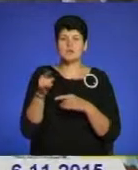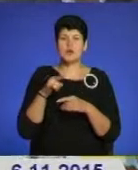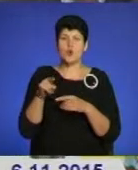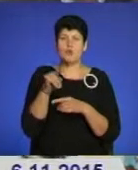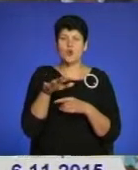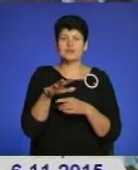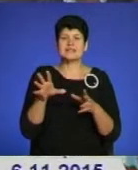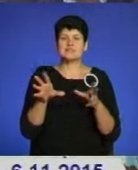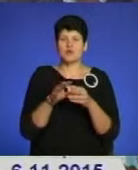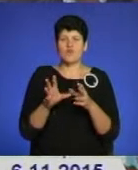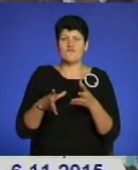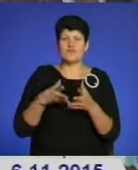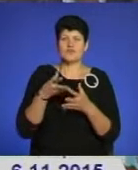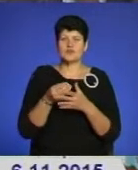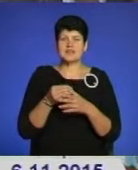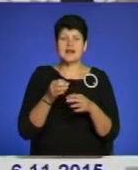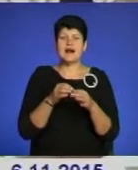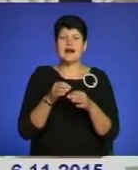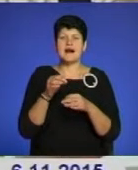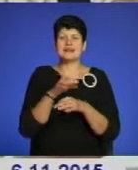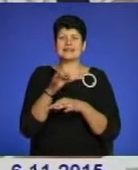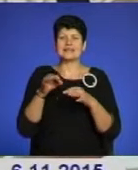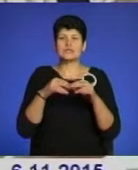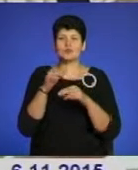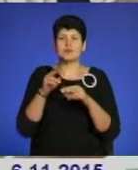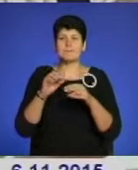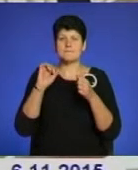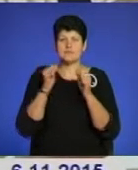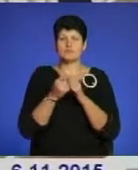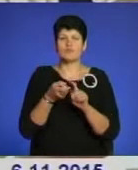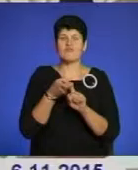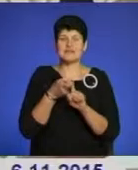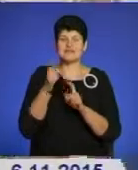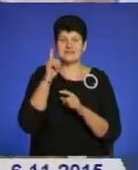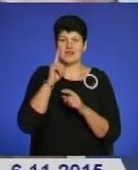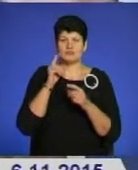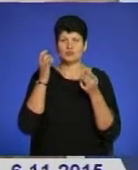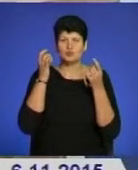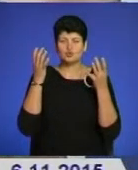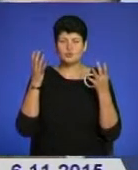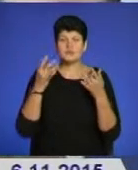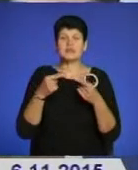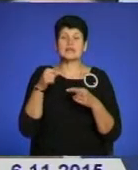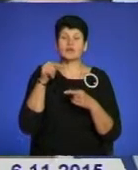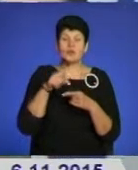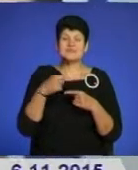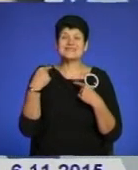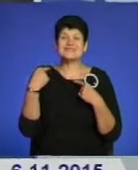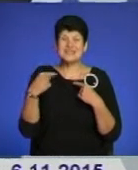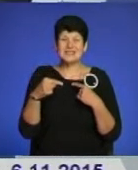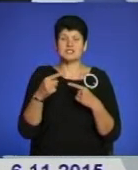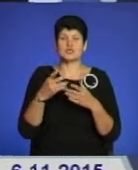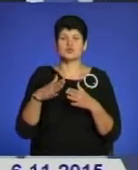спільного фінансування архітектурних пам'яток, пов'язаних з єврейською культурою. Натомість інша сторона обіцяє лише